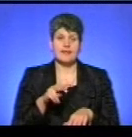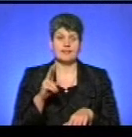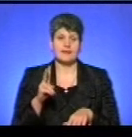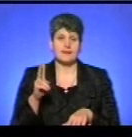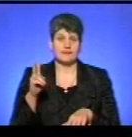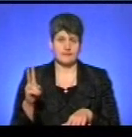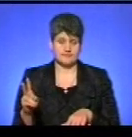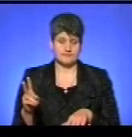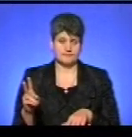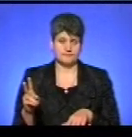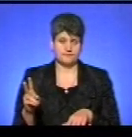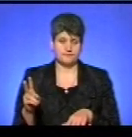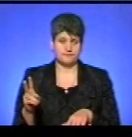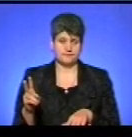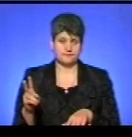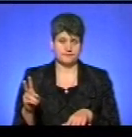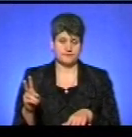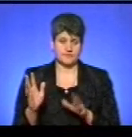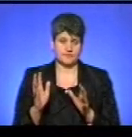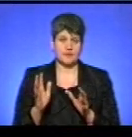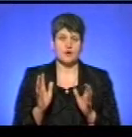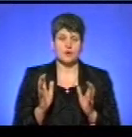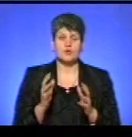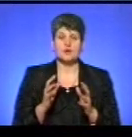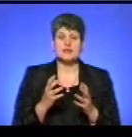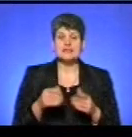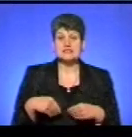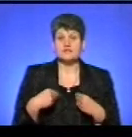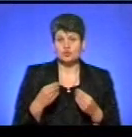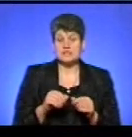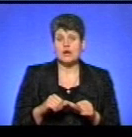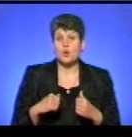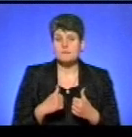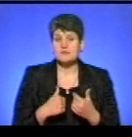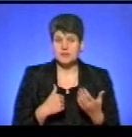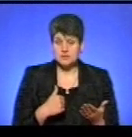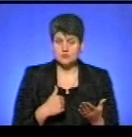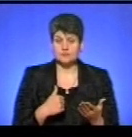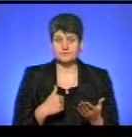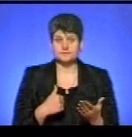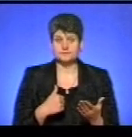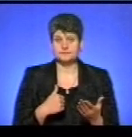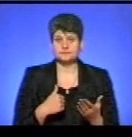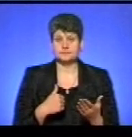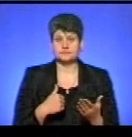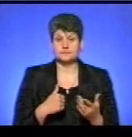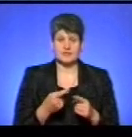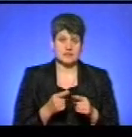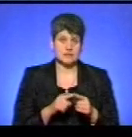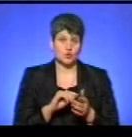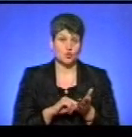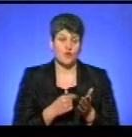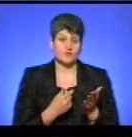комісії при любому закладі охорони здоров'я, і звернутися на комісію з цією